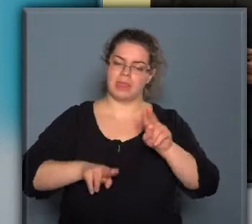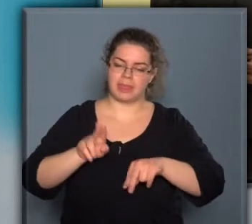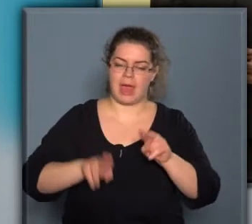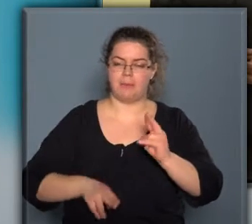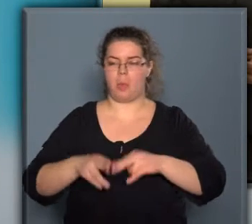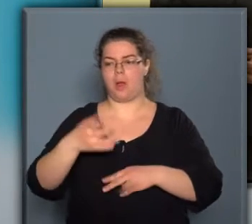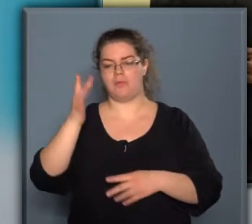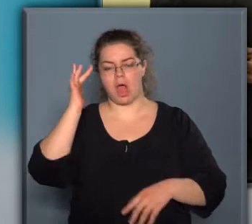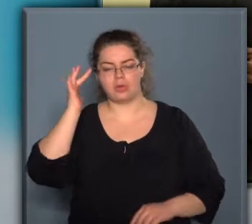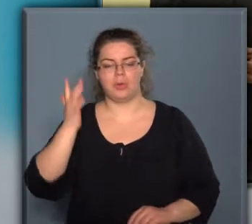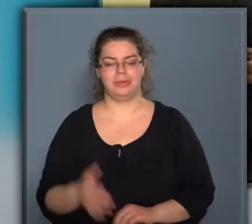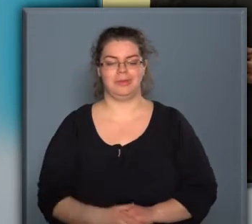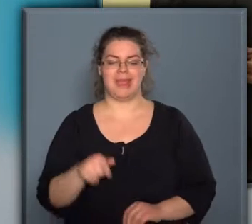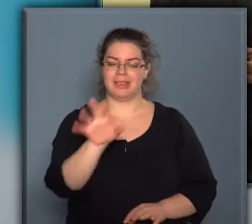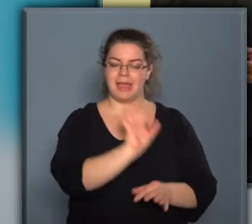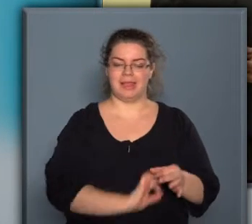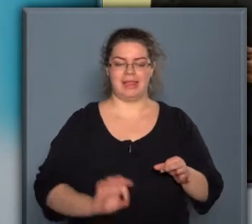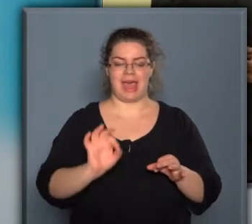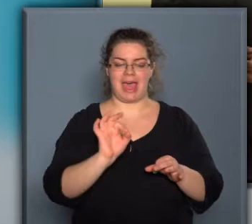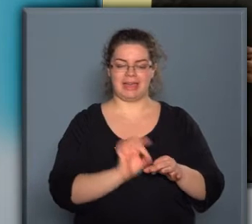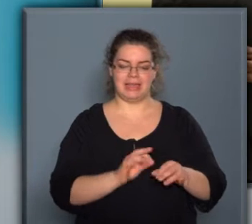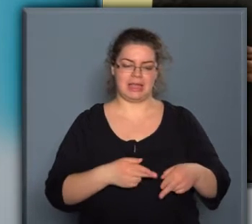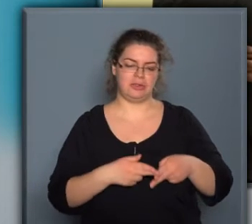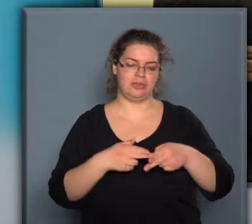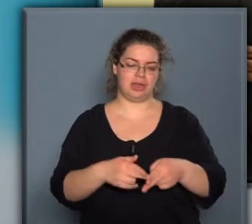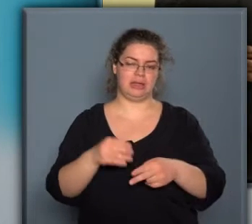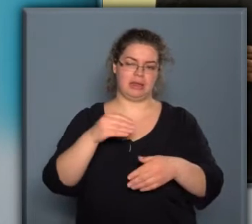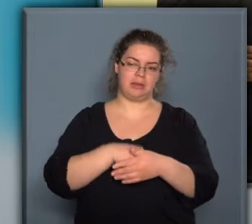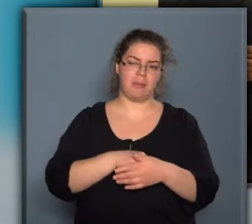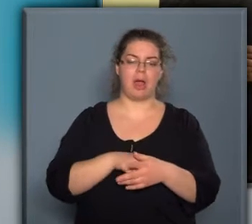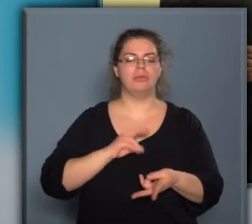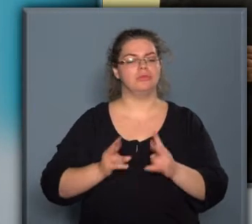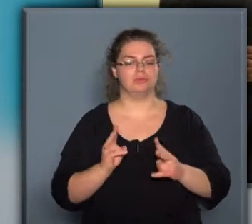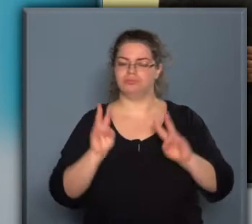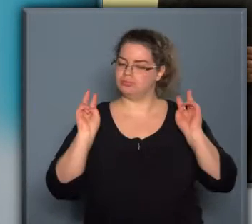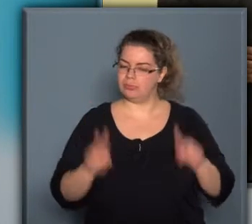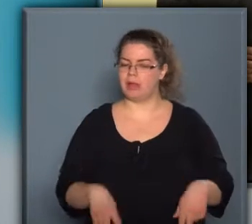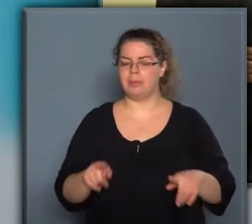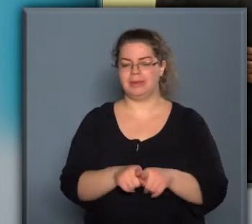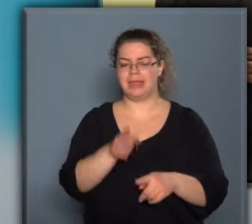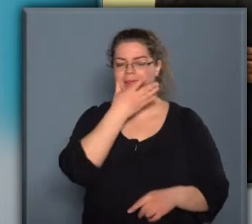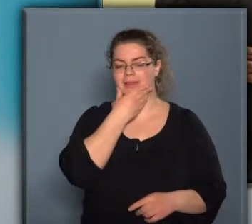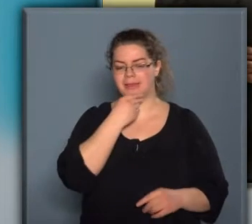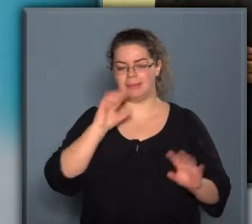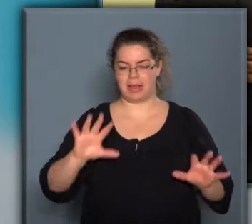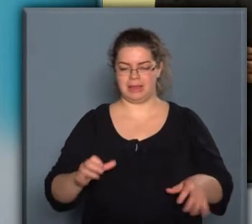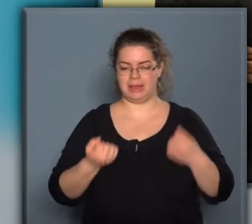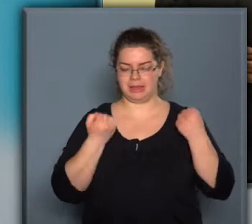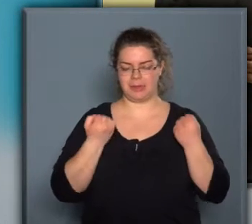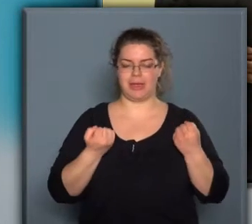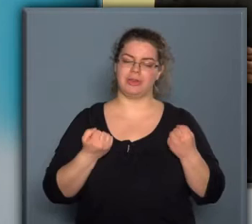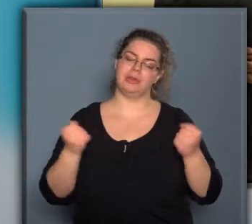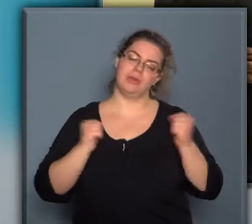ápolgatva, gondozva, ezt az egészet segített abban, hogy tényleg ilyen szépen létre is